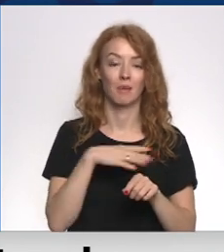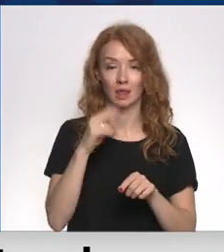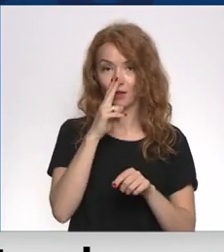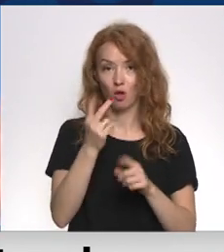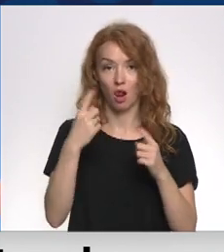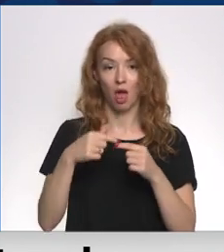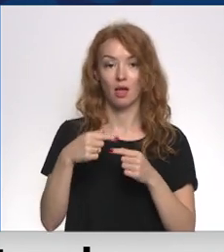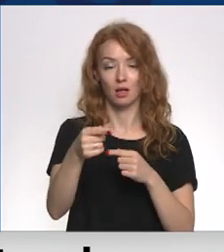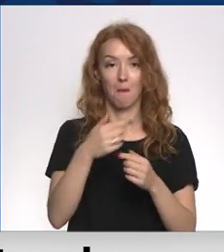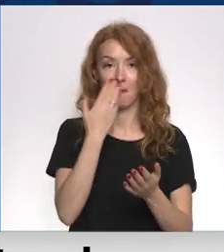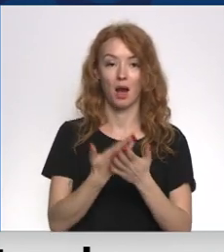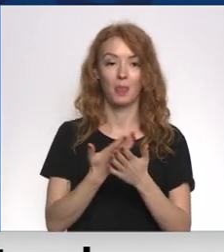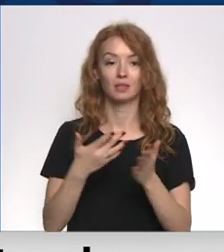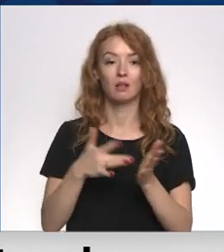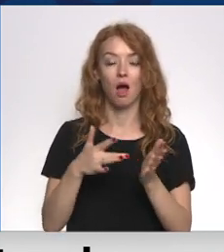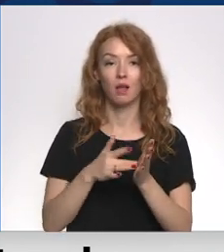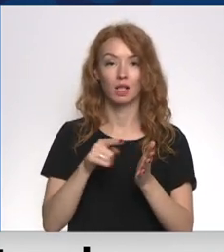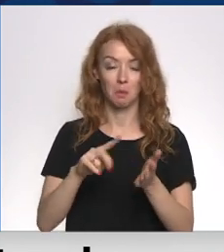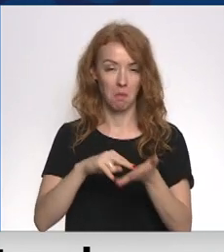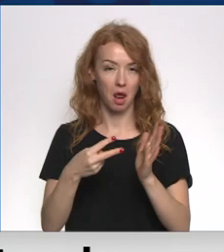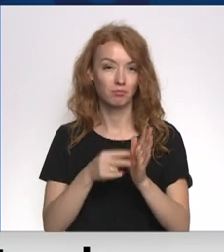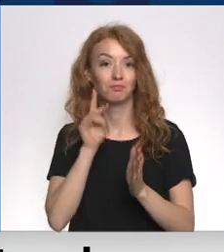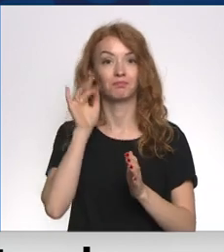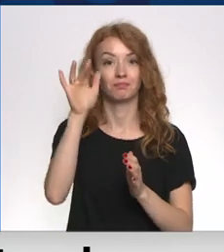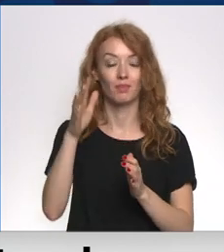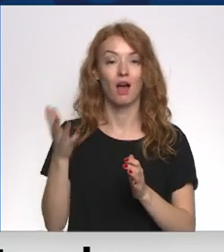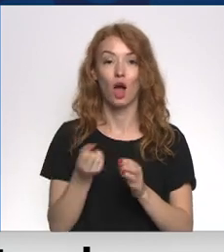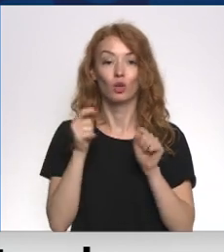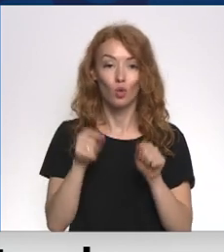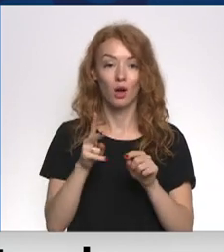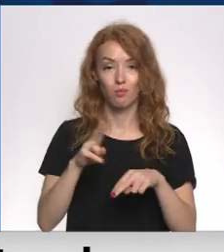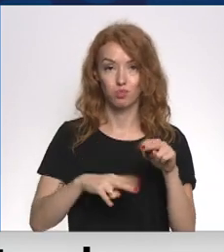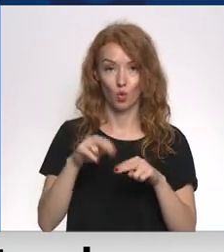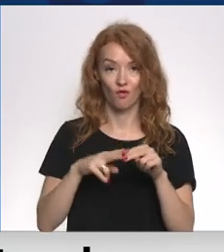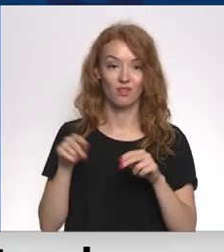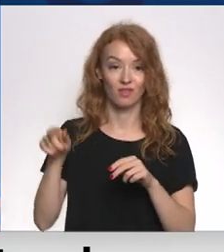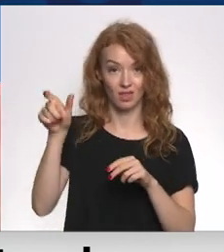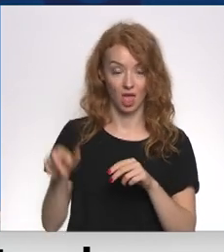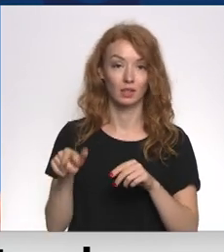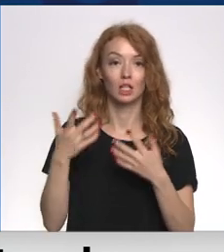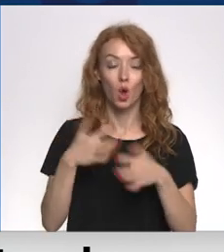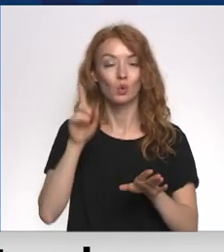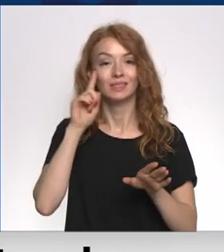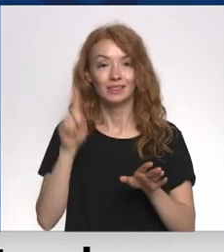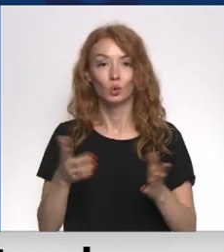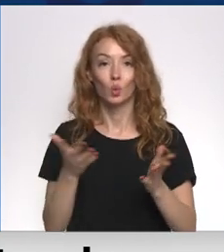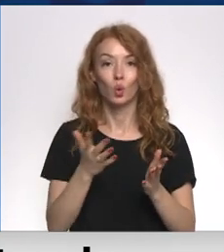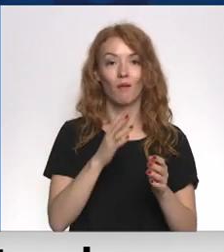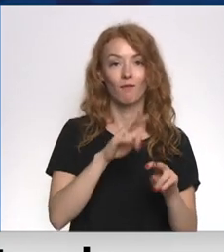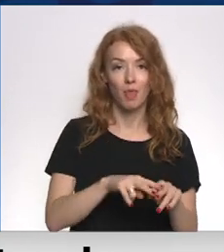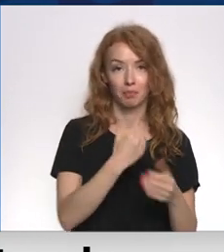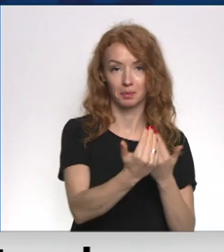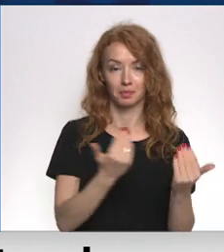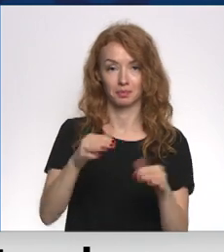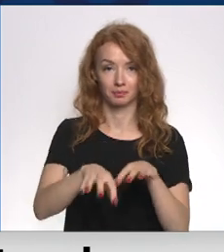prezentēs jau aptuveno vīziju, kādas varētu izskatīties. Ar domu, ka būvniekam šajā darba veikšanā viņš apmēram jau zina, kur kas atradīsies.